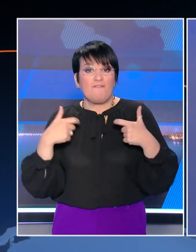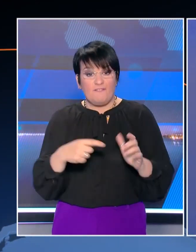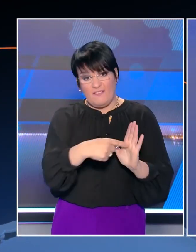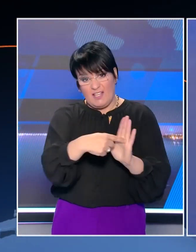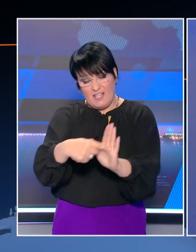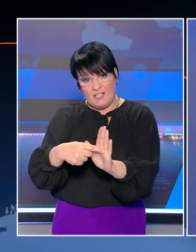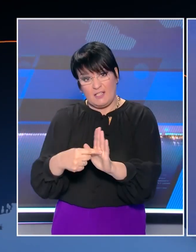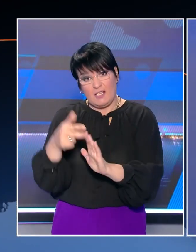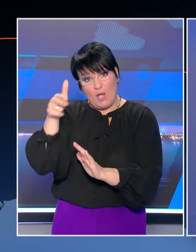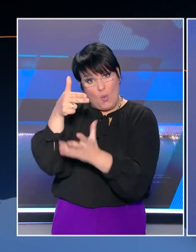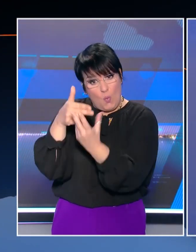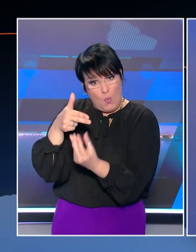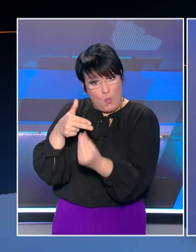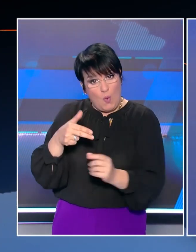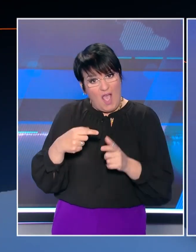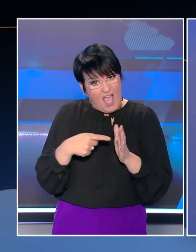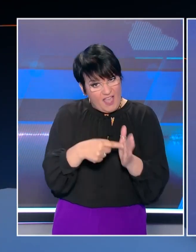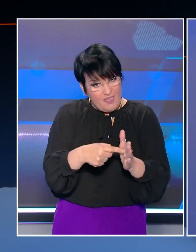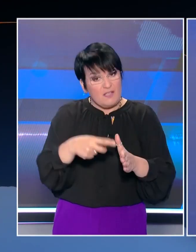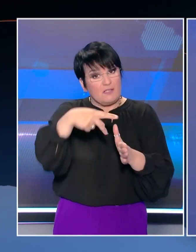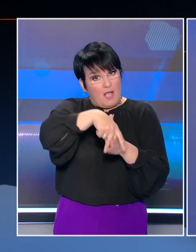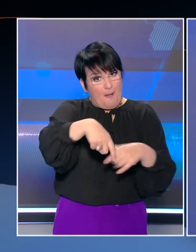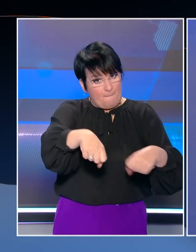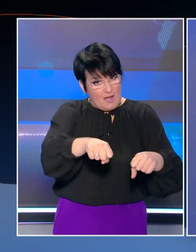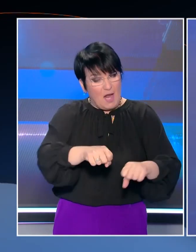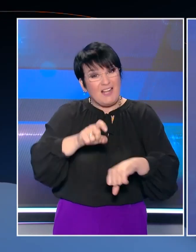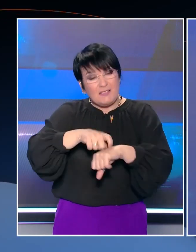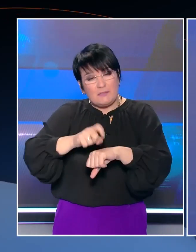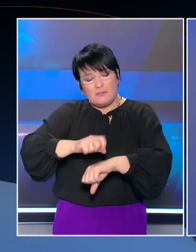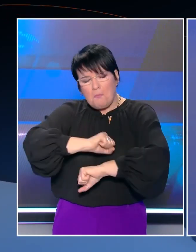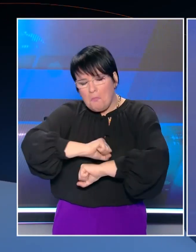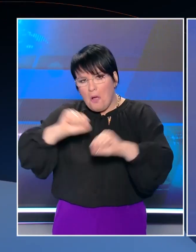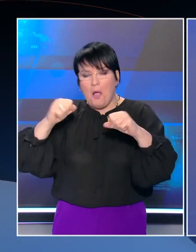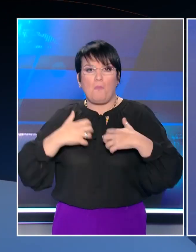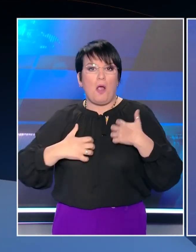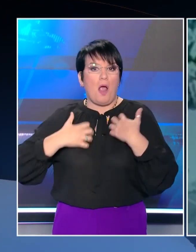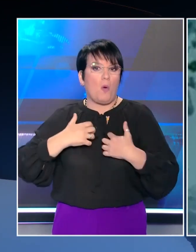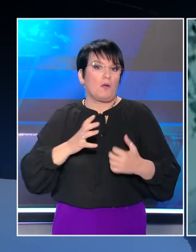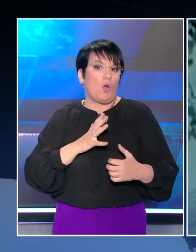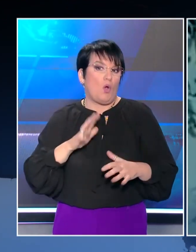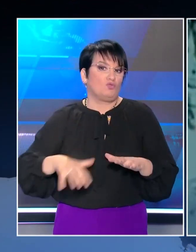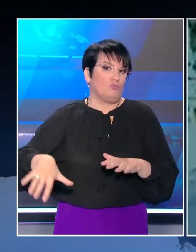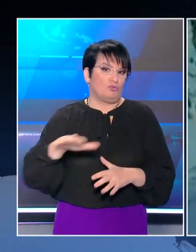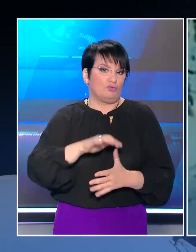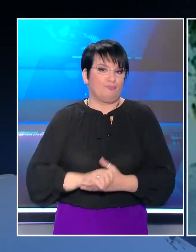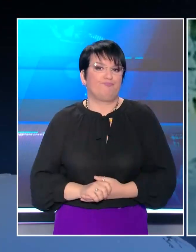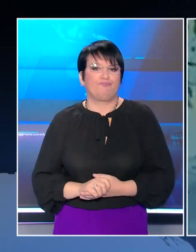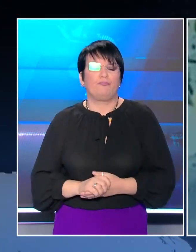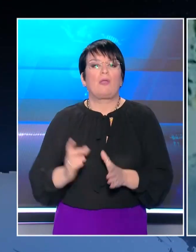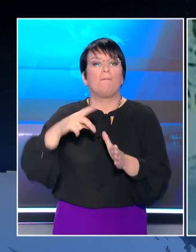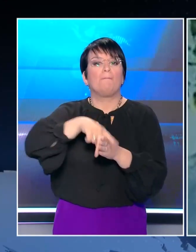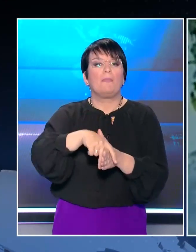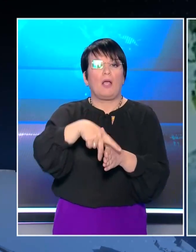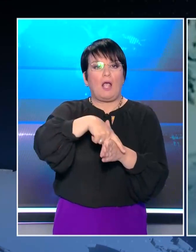κατέγραψε τις κινήσεις των δραστών αλλά και την στιγμή της έκρηξης που αναστάτωσε τη γειτονιά. Δύο άνδρες πάνω σε μια